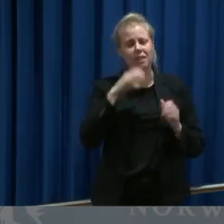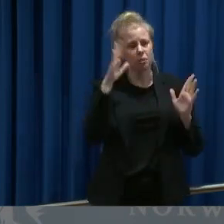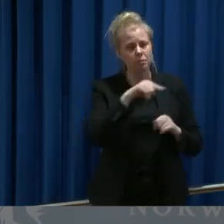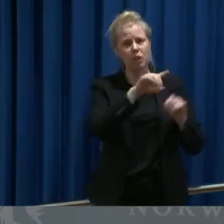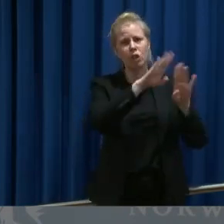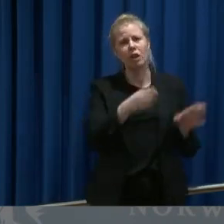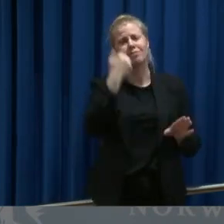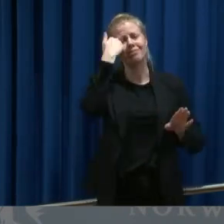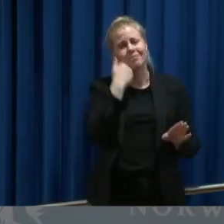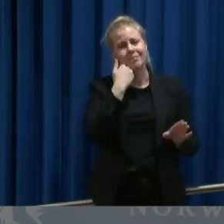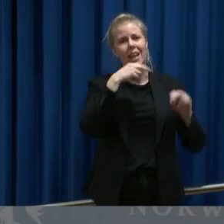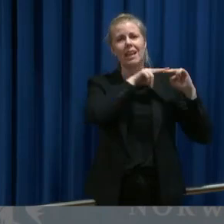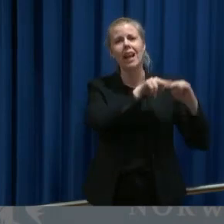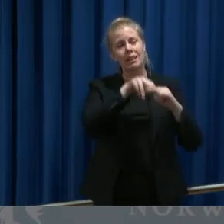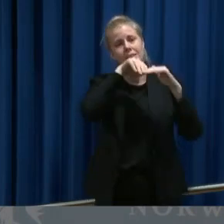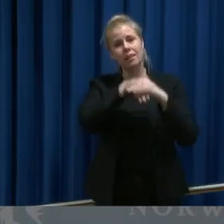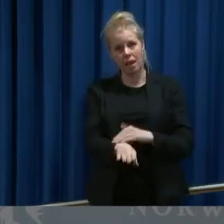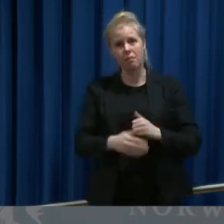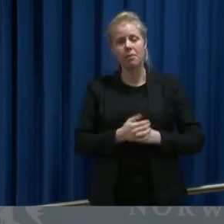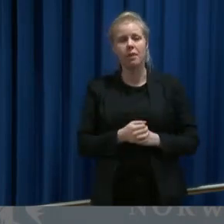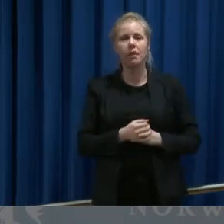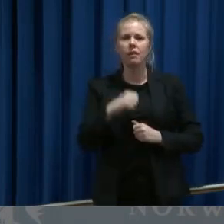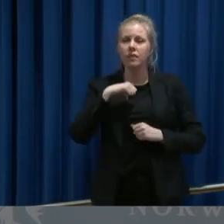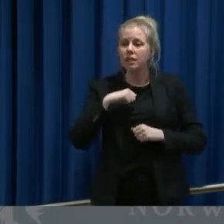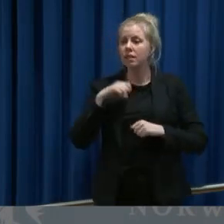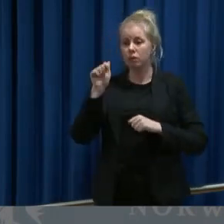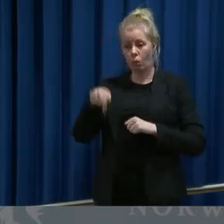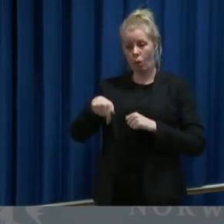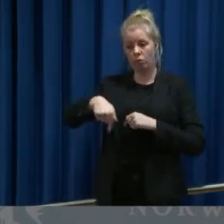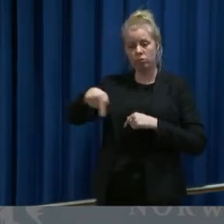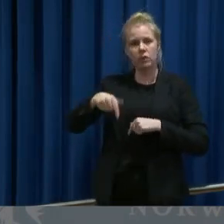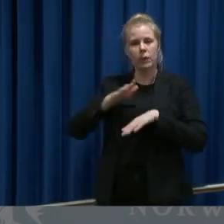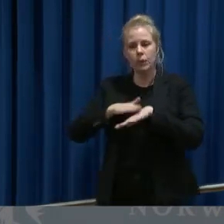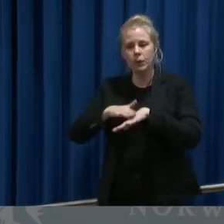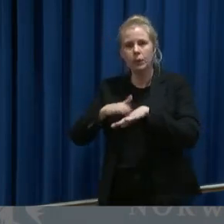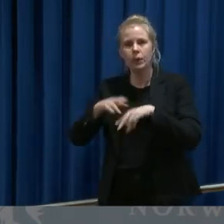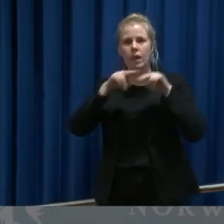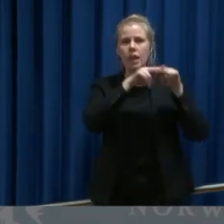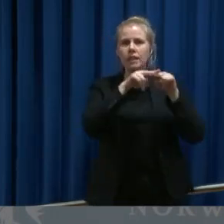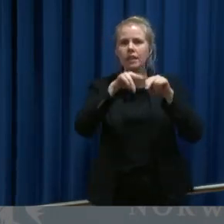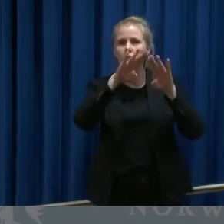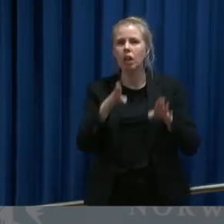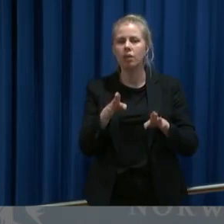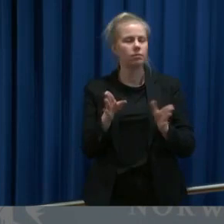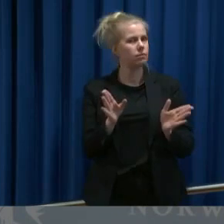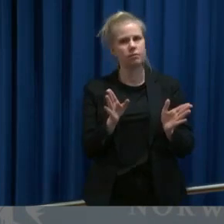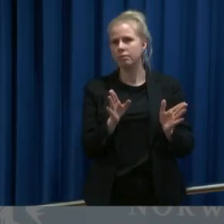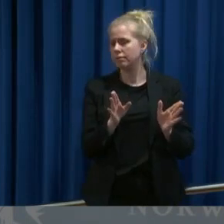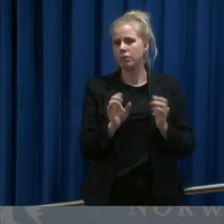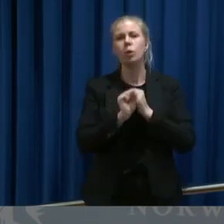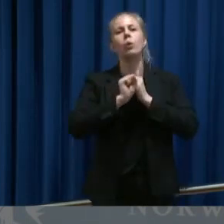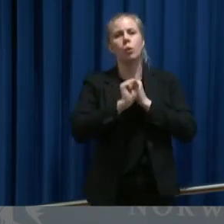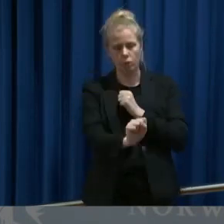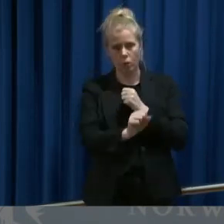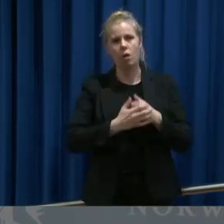reis hjem. Hvis du planlegger å reise på ytta de nærmeste dagene ikke gjør det. Det er slik at